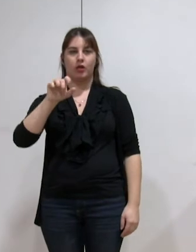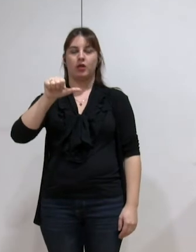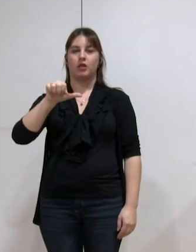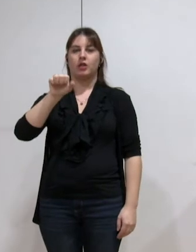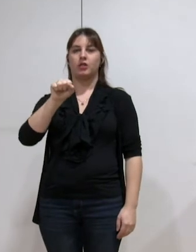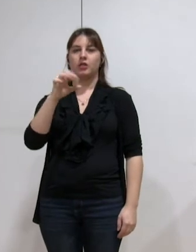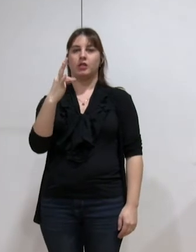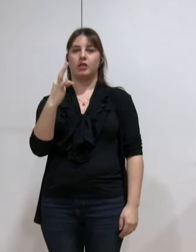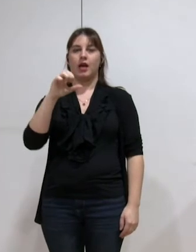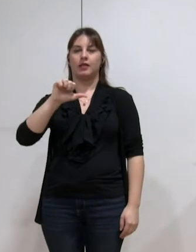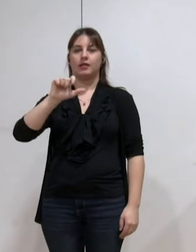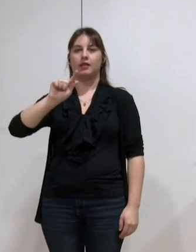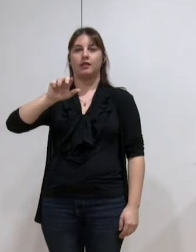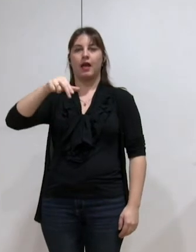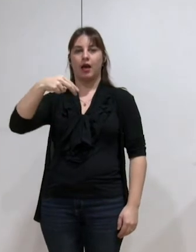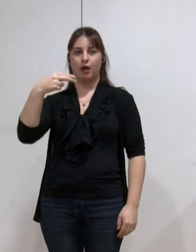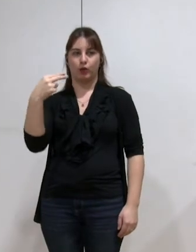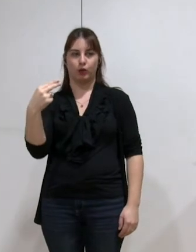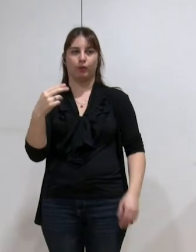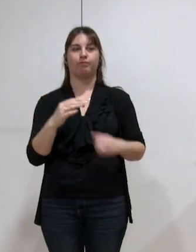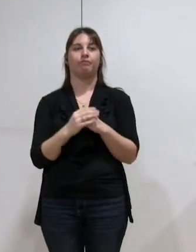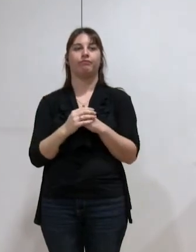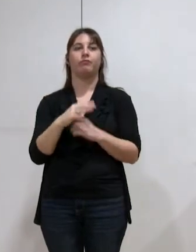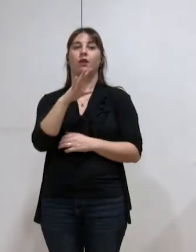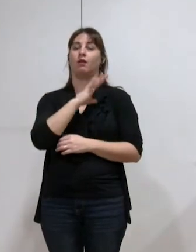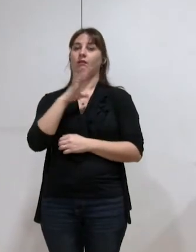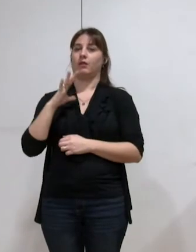Claude Coutaz. Suzanne Date.